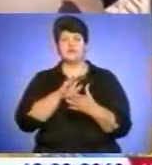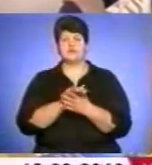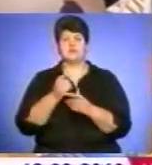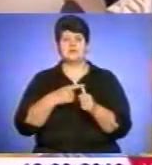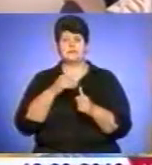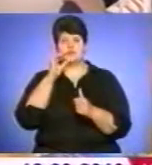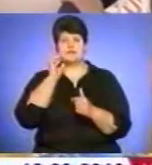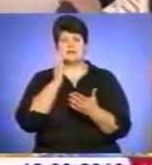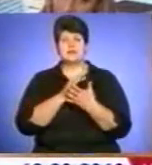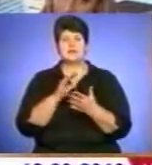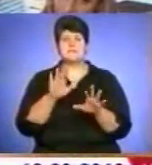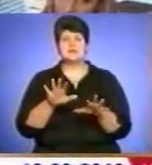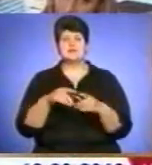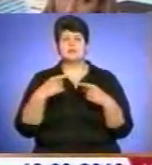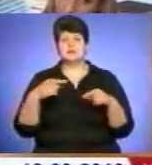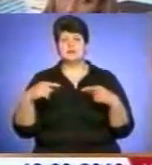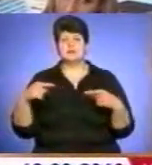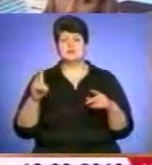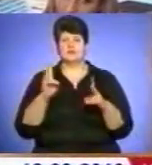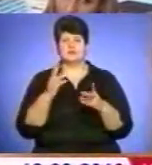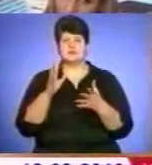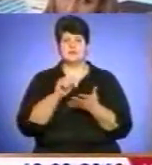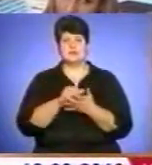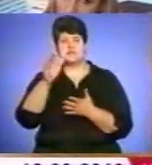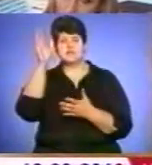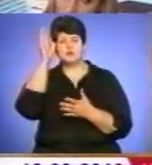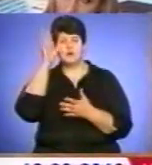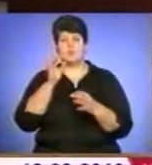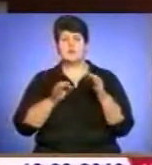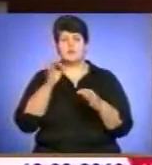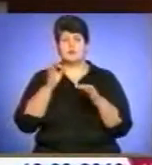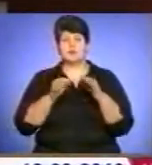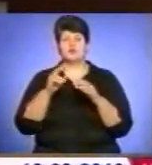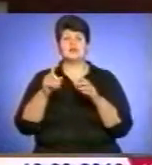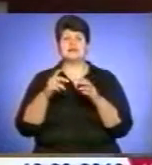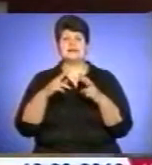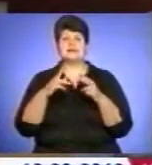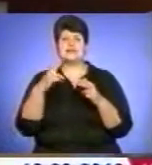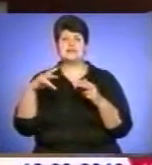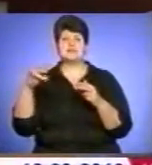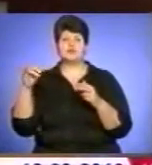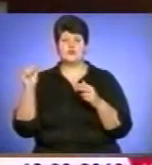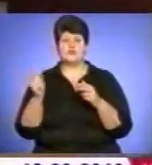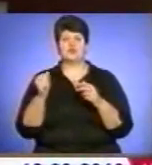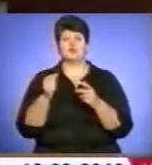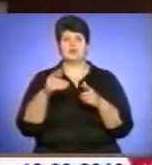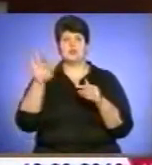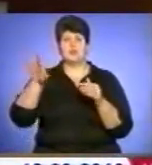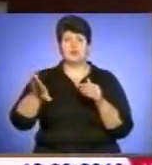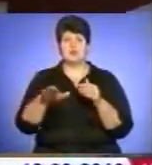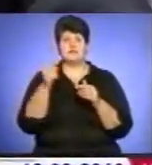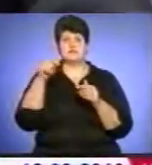є місце для кожного, хто займається науковою працею. Про природу Дністровської долини за дослідженнями експедиції Вацлава Гаєвського у